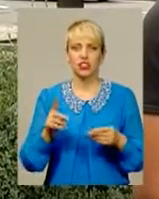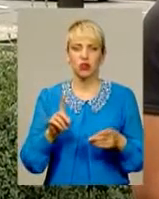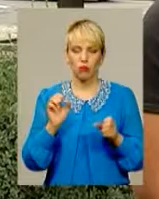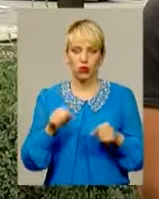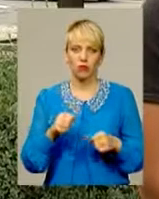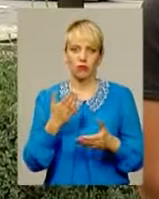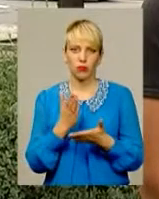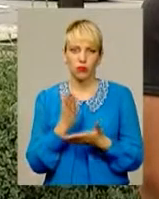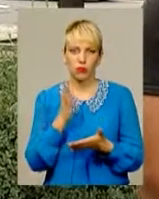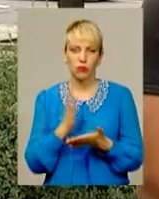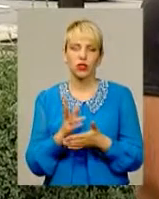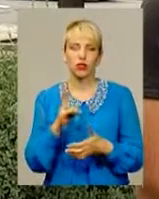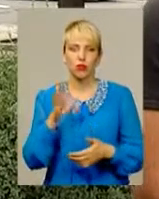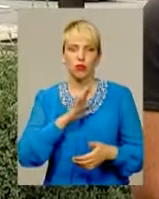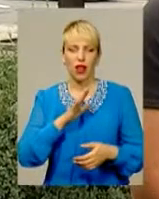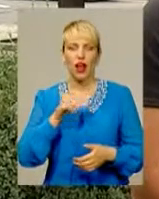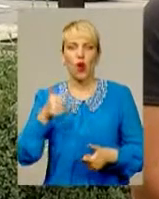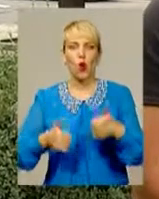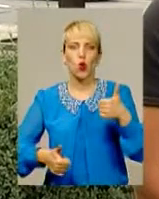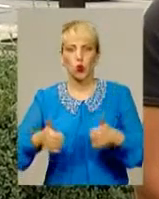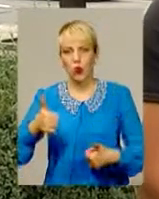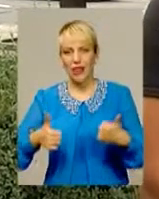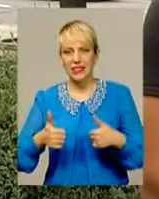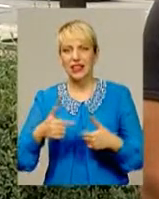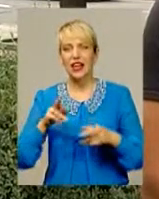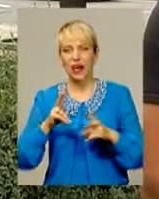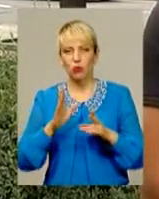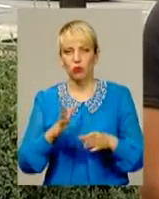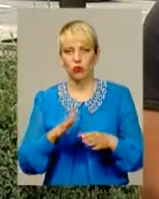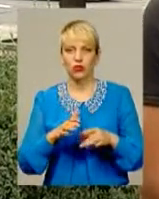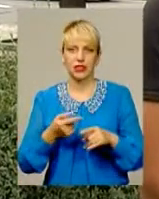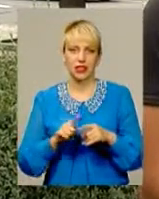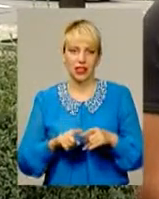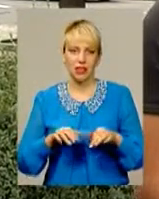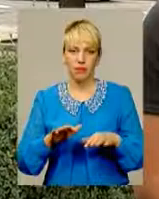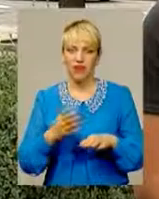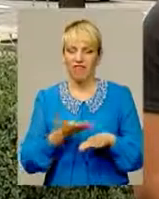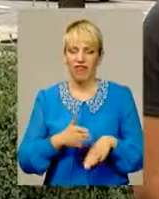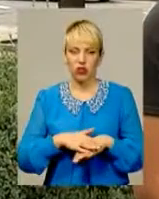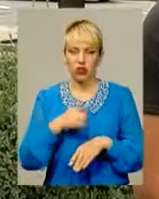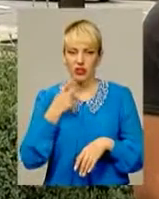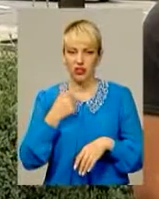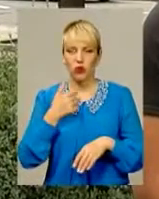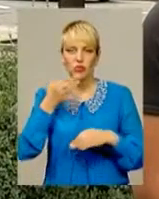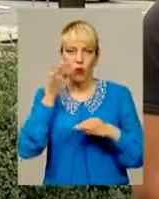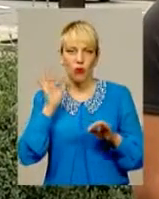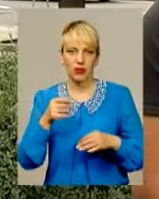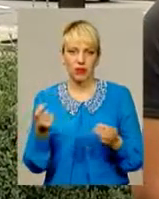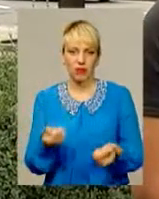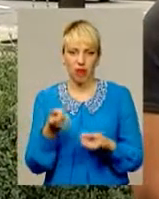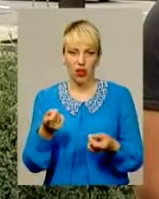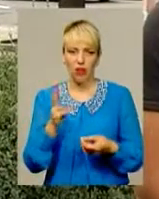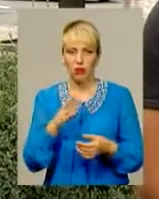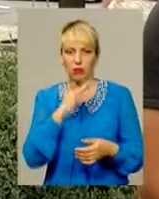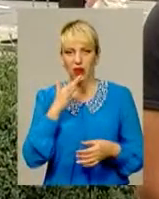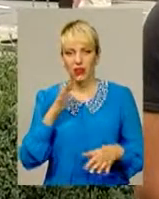конкуренцію. Як пройдуть ігри – важко сказати, мало опитних гравців, багато хто